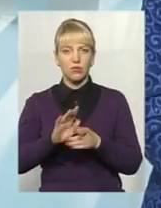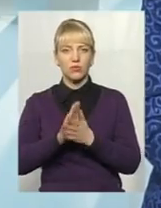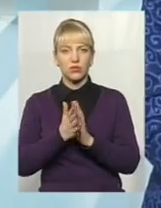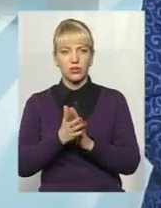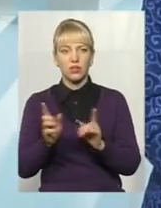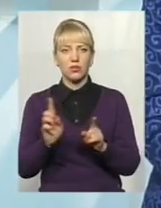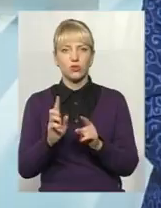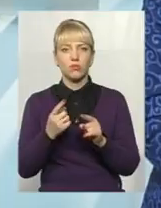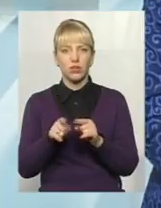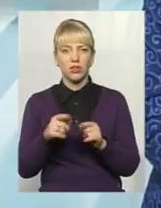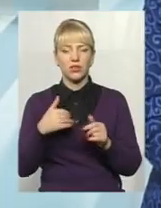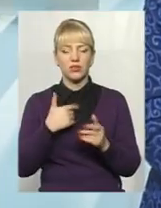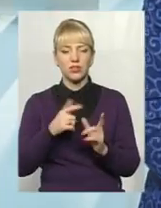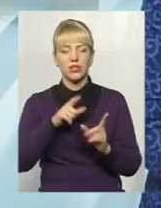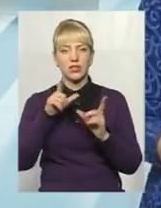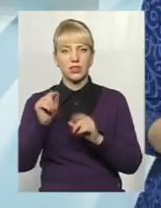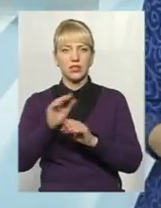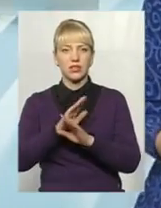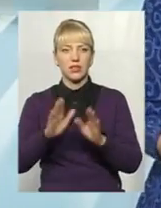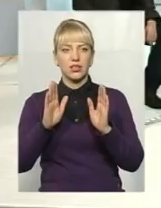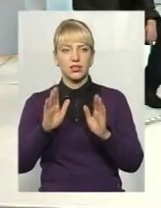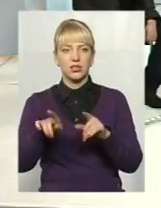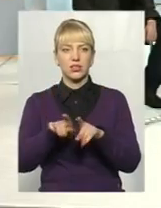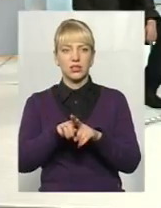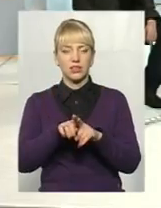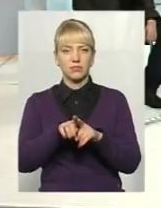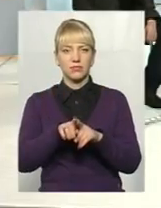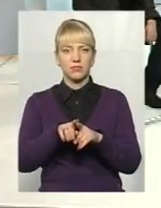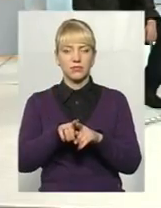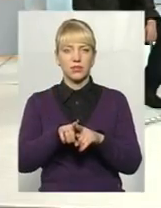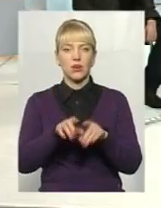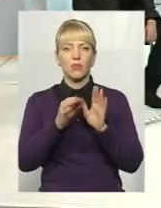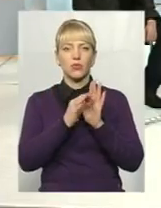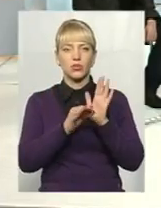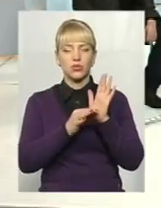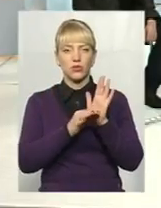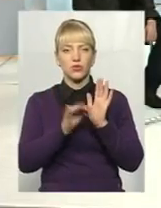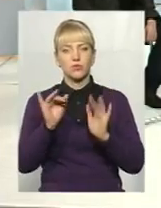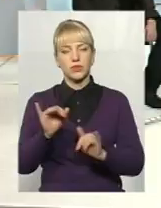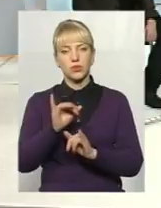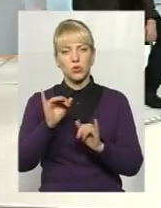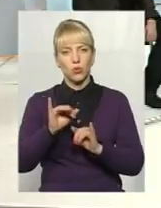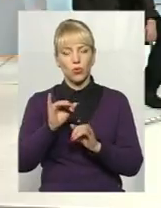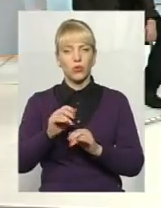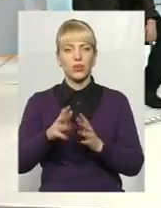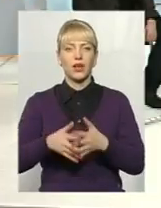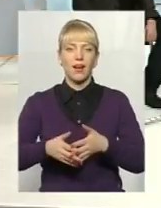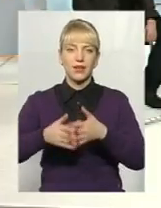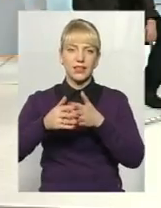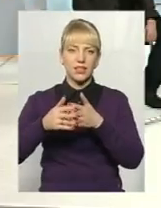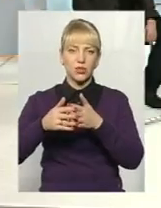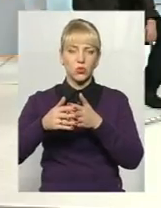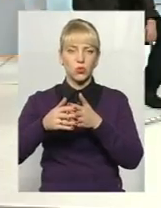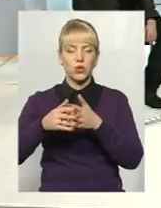до них хотілося їхати не лише таким поціновувачам історії, архітектури,